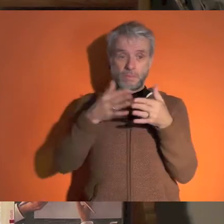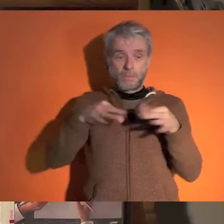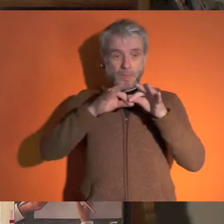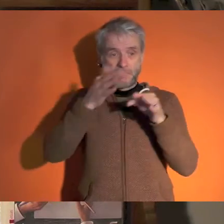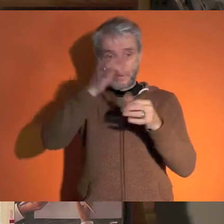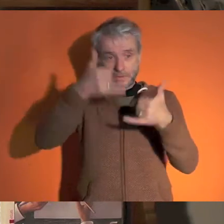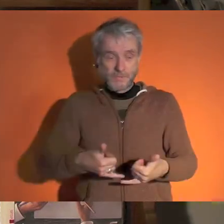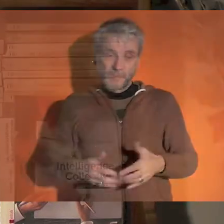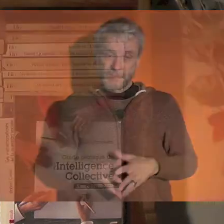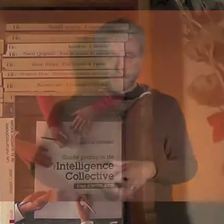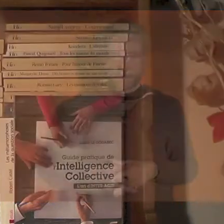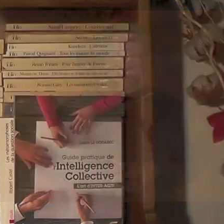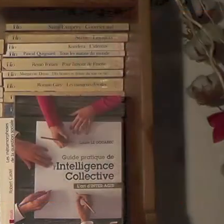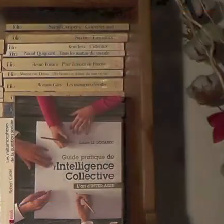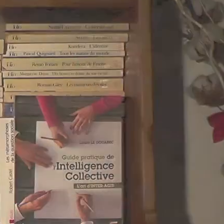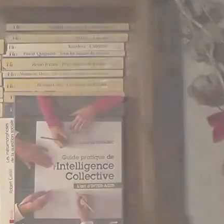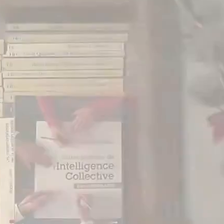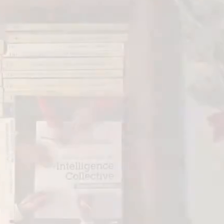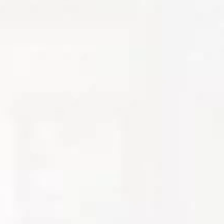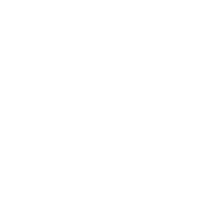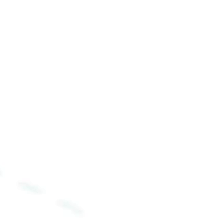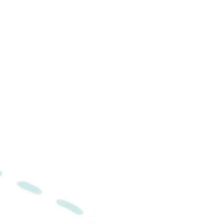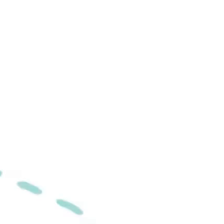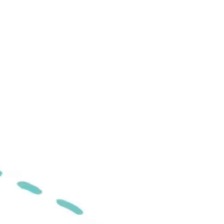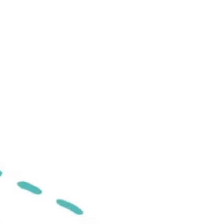place pour le respect des droits de l'homme dans notre pays.